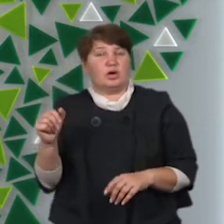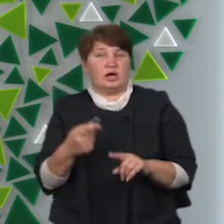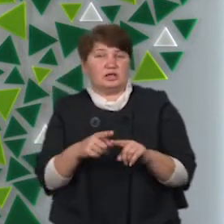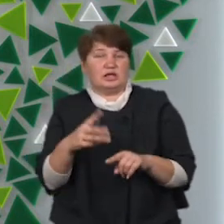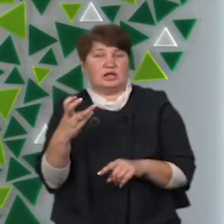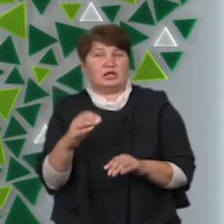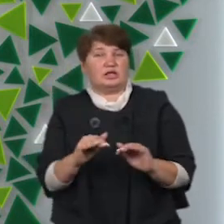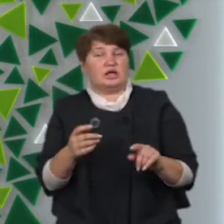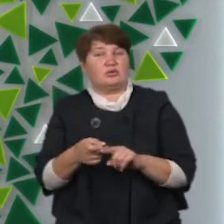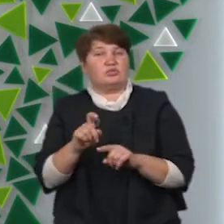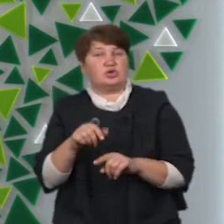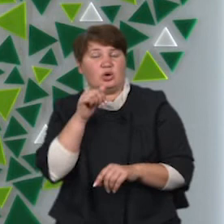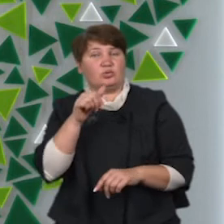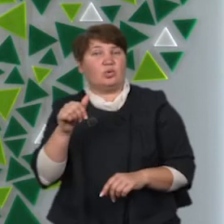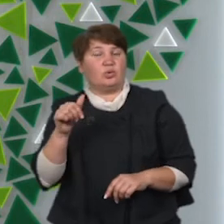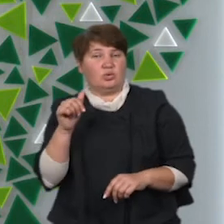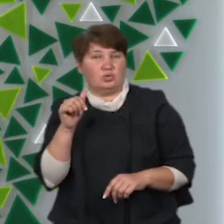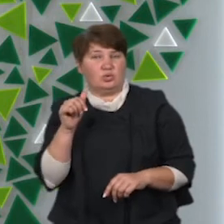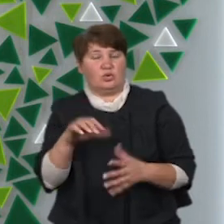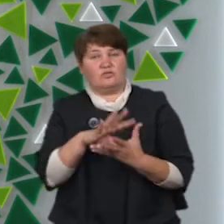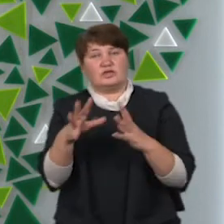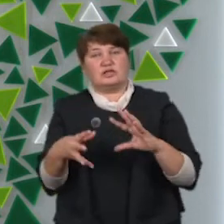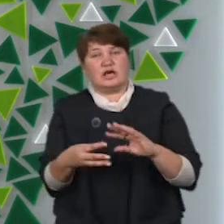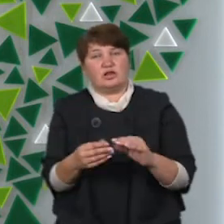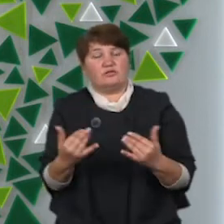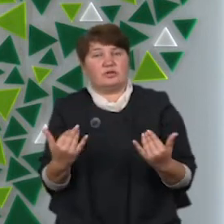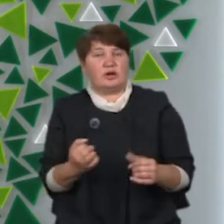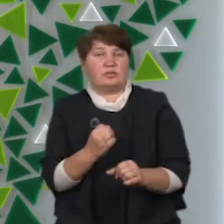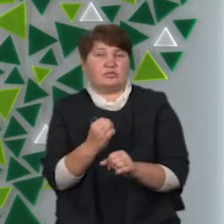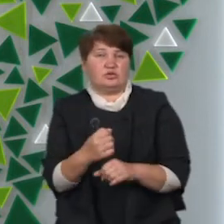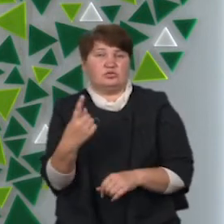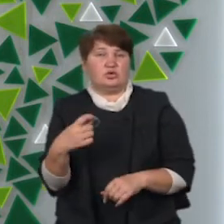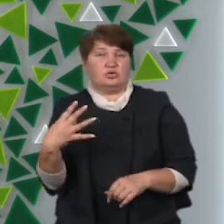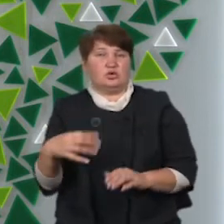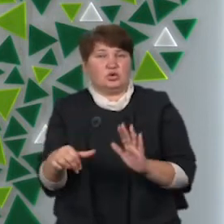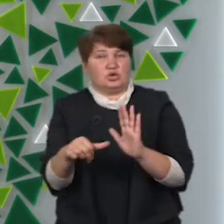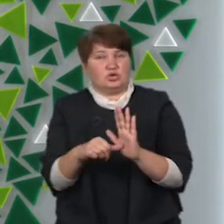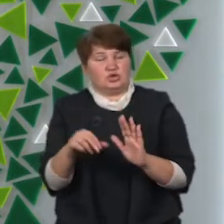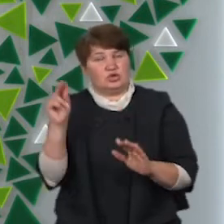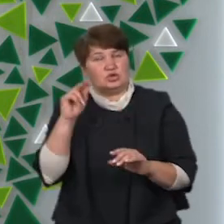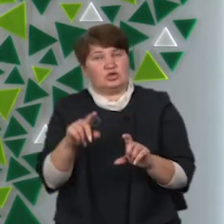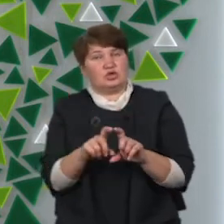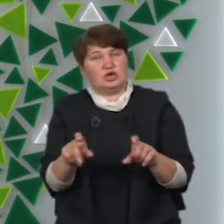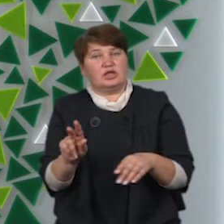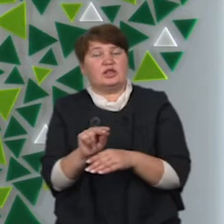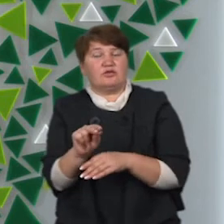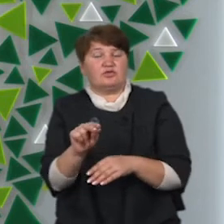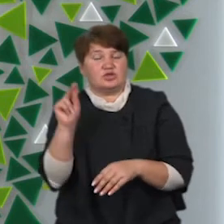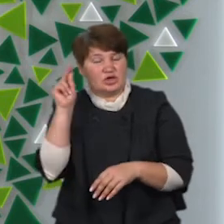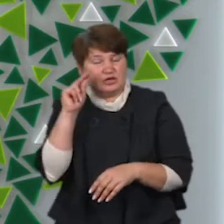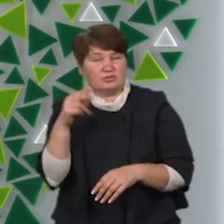на 300 дітей більше, ніж минулого року. Загалом відтепер працюватимуть 146 освітніх закладів, в яких навчатимуться